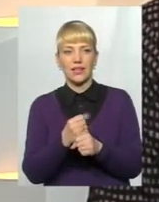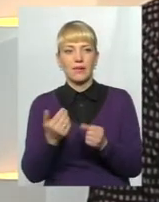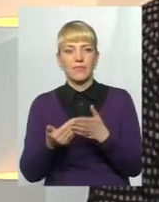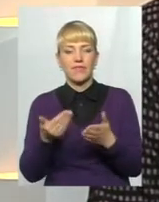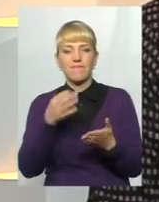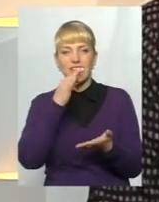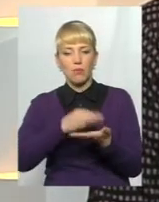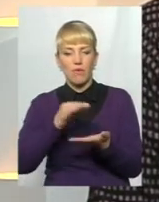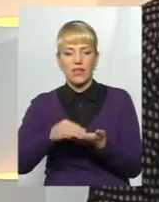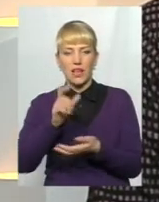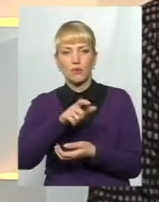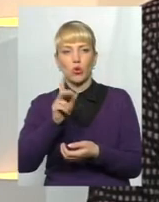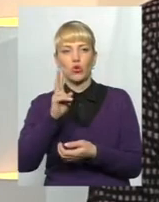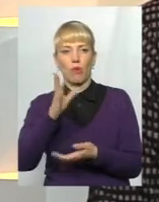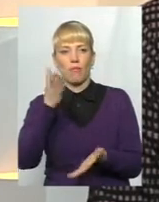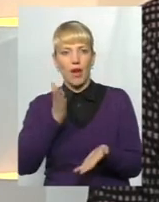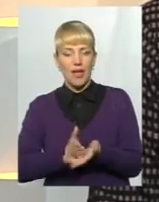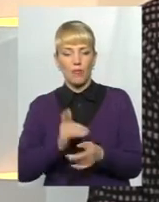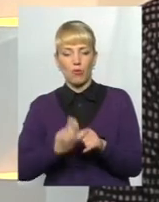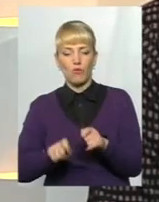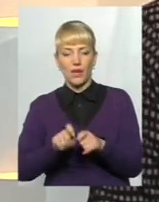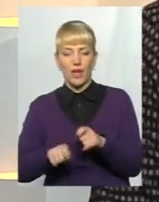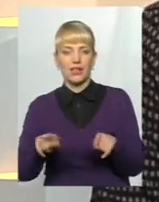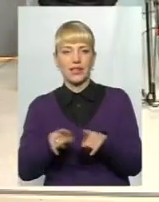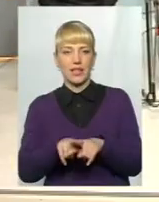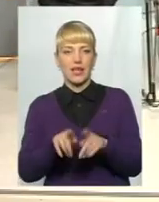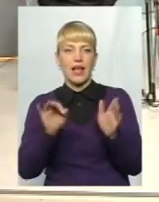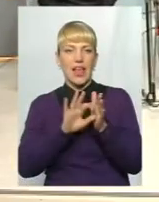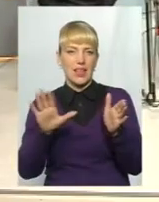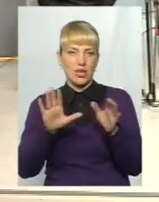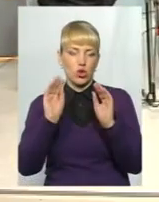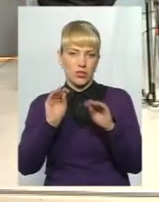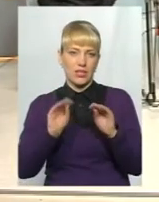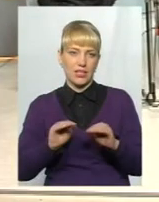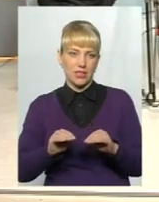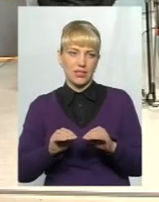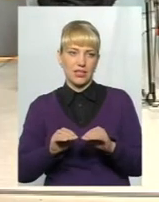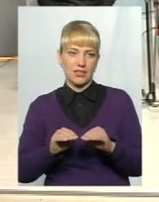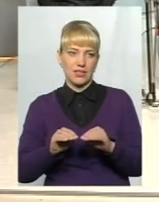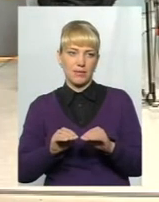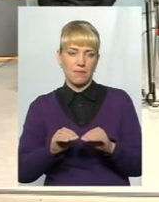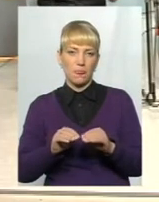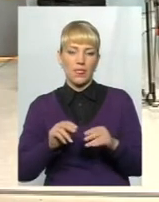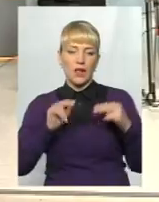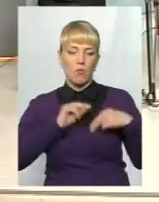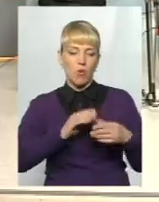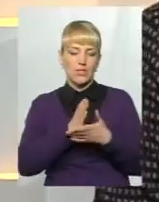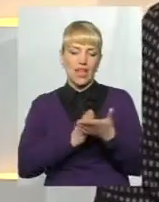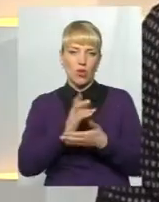відповідальним особам, які мають перевіряти таким чином електронні декларації посадових осіб.